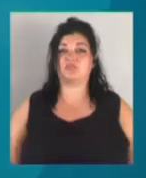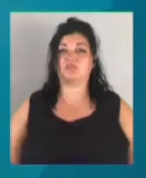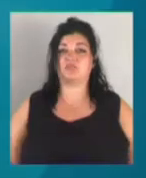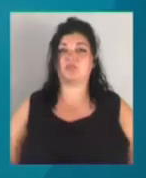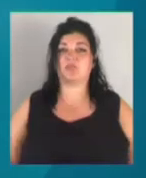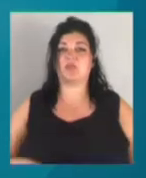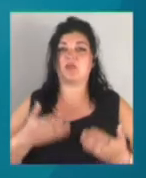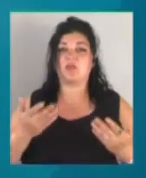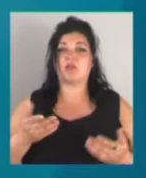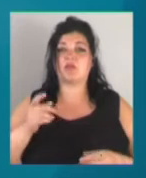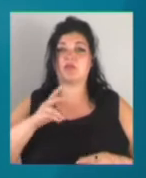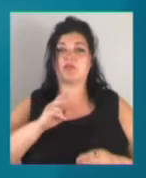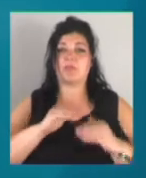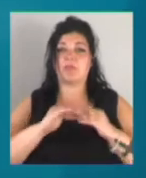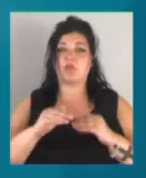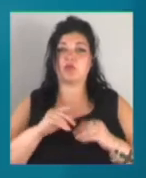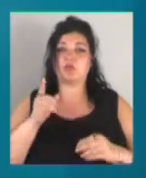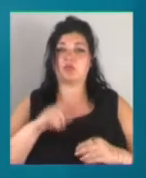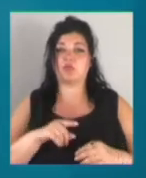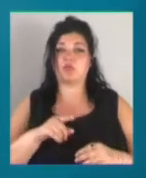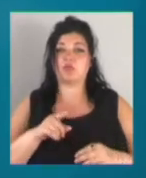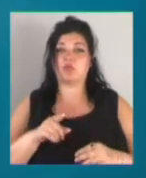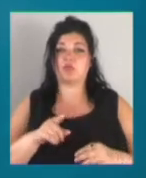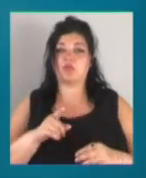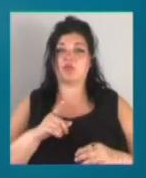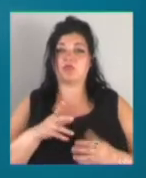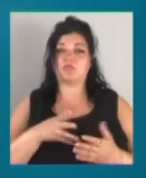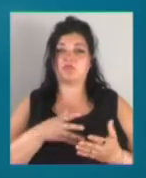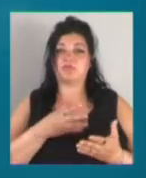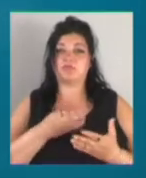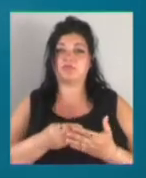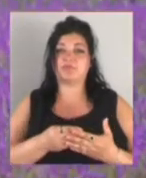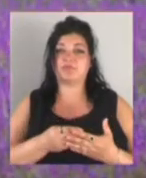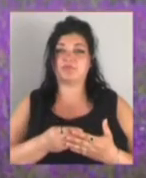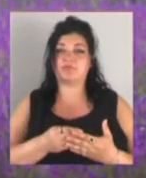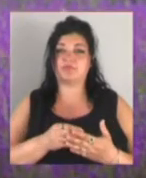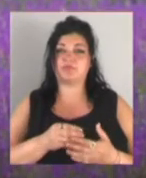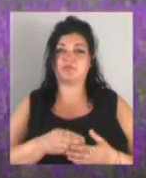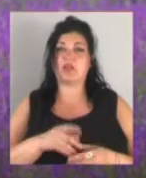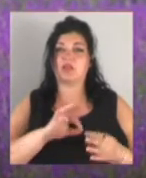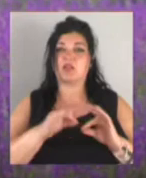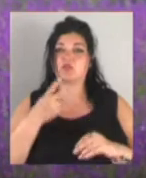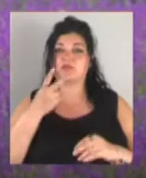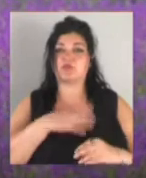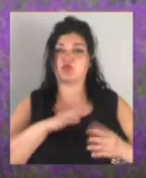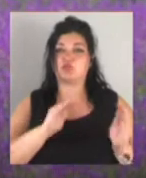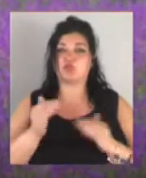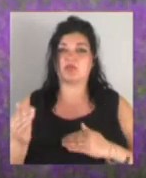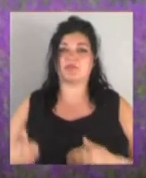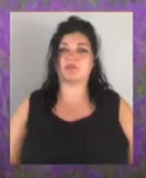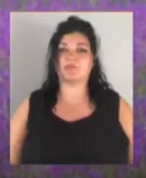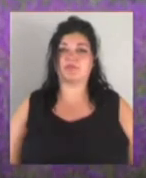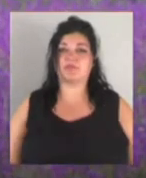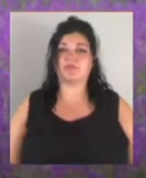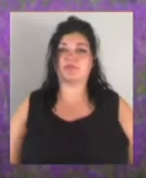тому і робити доступ до нього платним не планує. Детальніше дивіться у нашому сюжеті. Ці фіолетові квіти виросли на